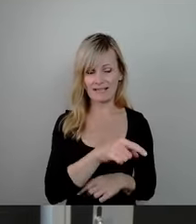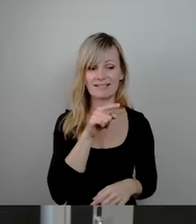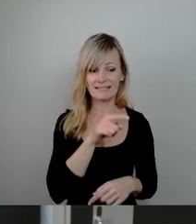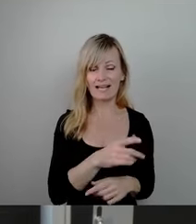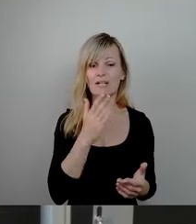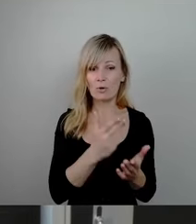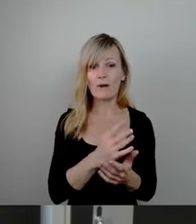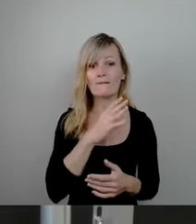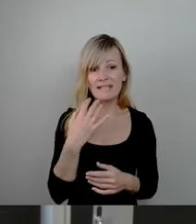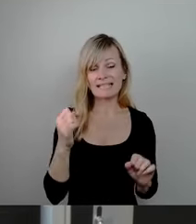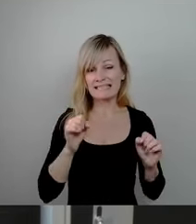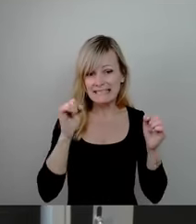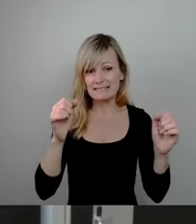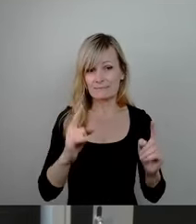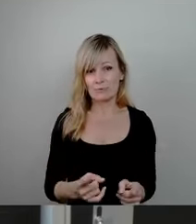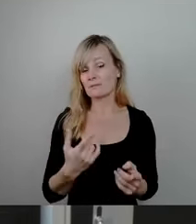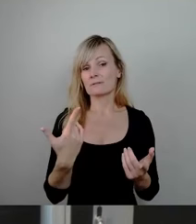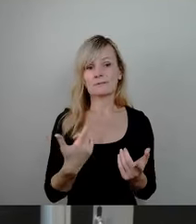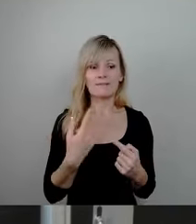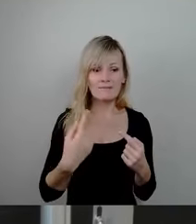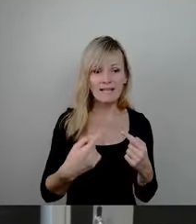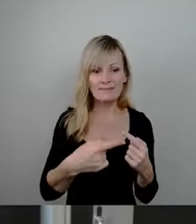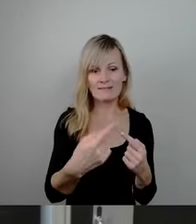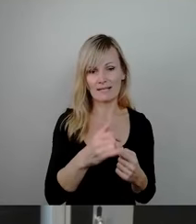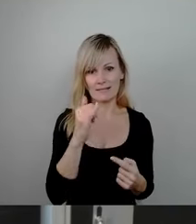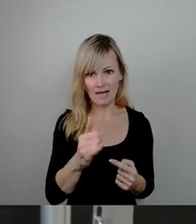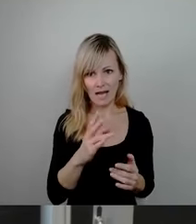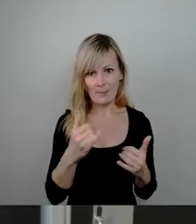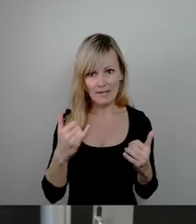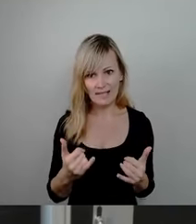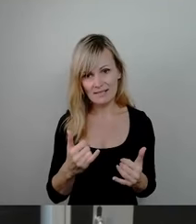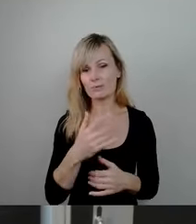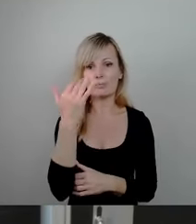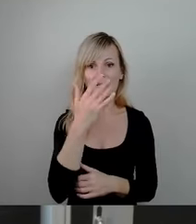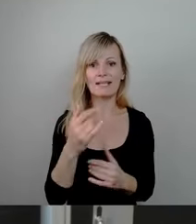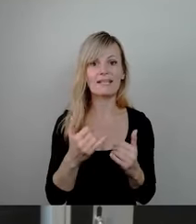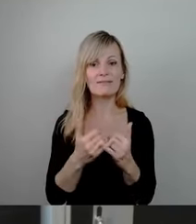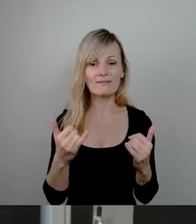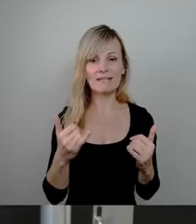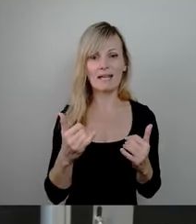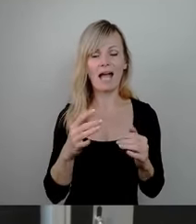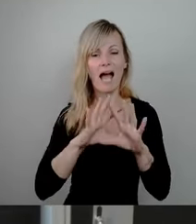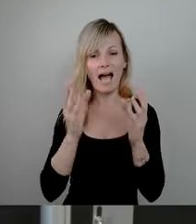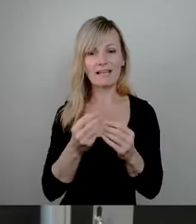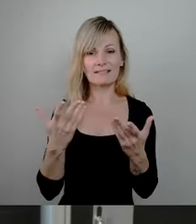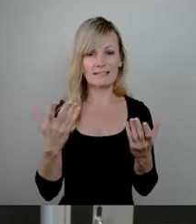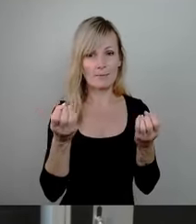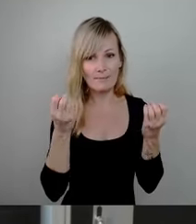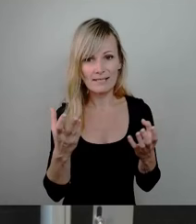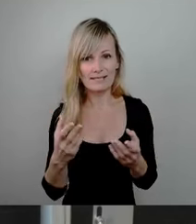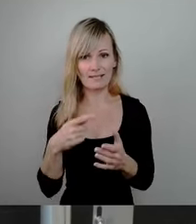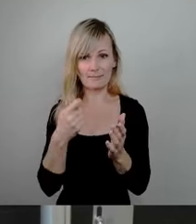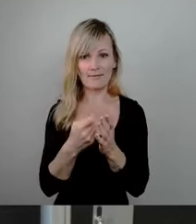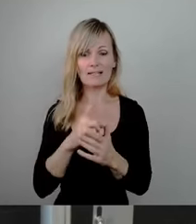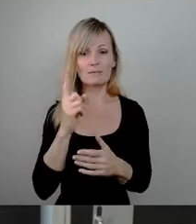zu tun, gar keine Frage. Aber jetzt in der Abwägung und in dem, wie man all das, was passiert ist, bewertet, muss man natürlich die